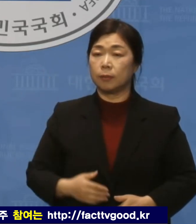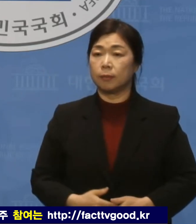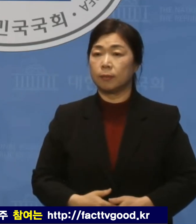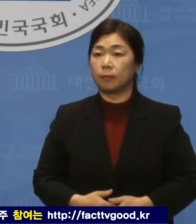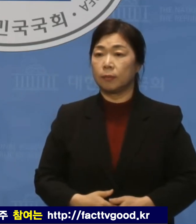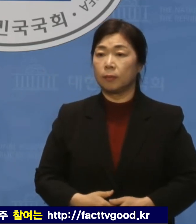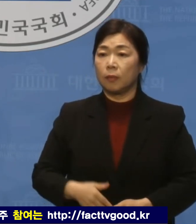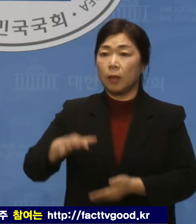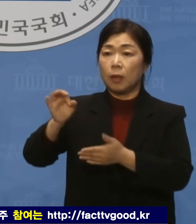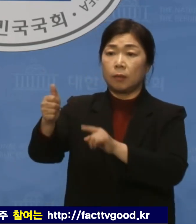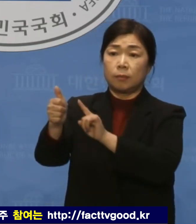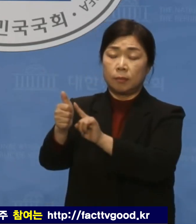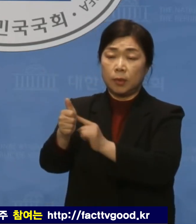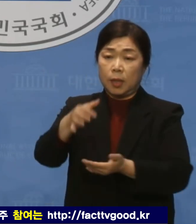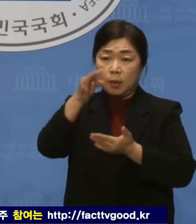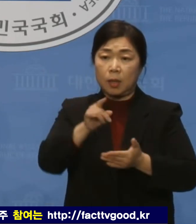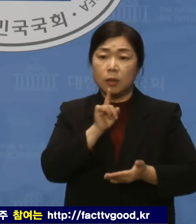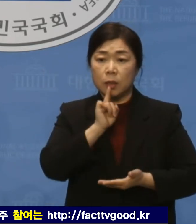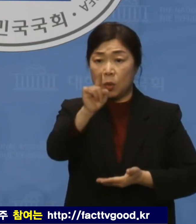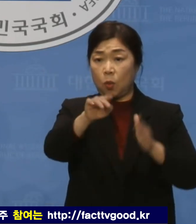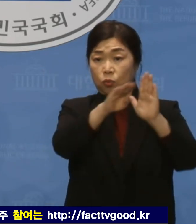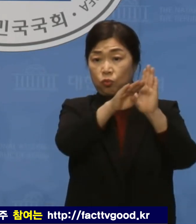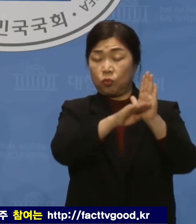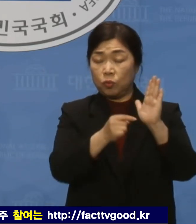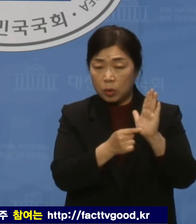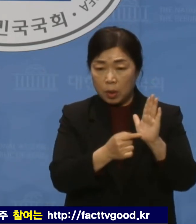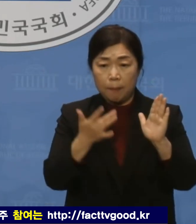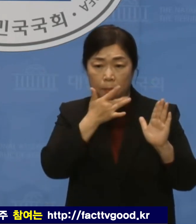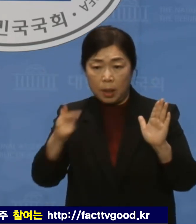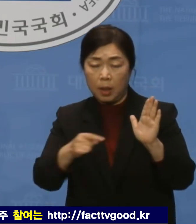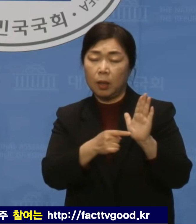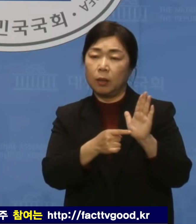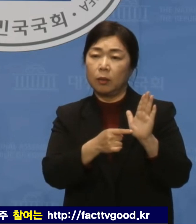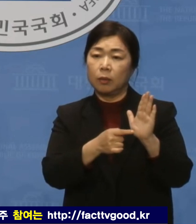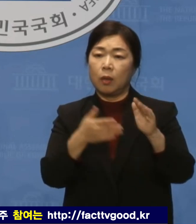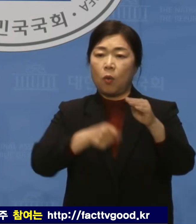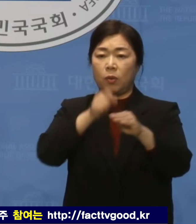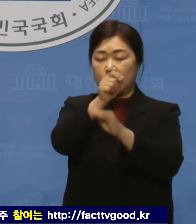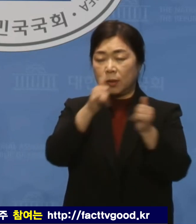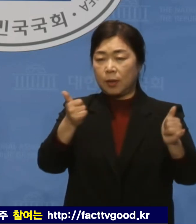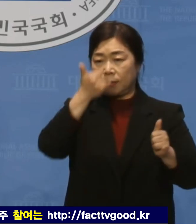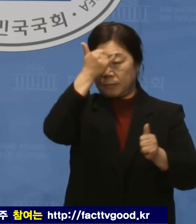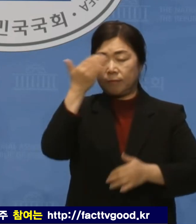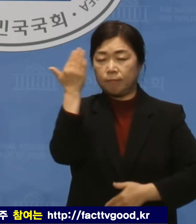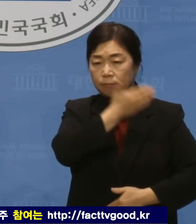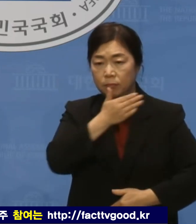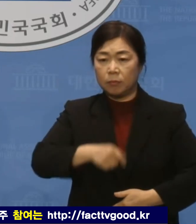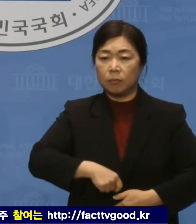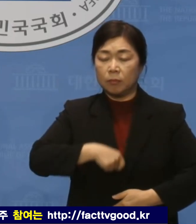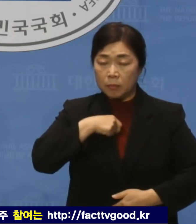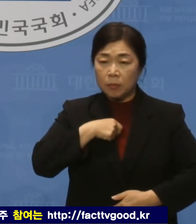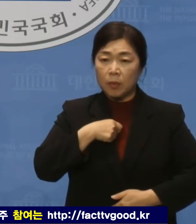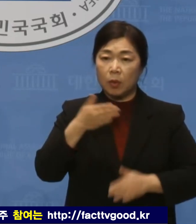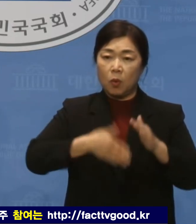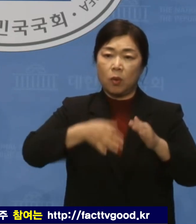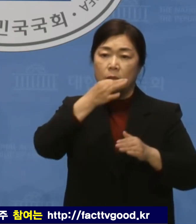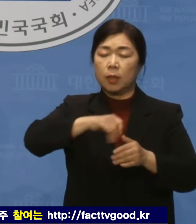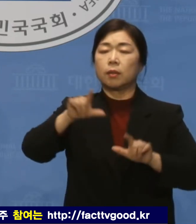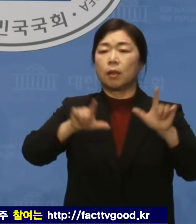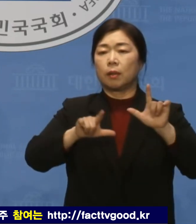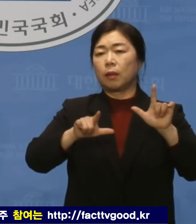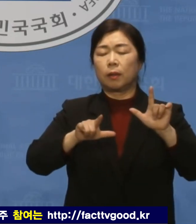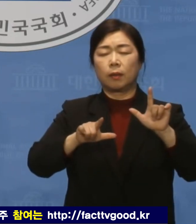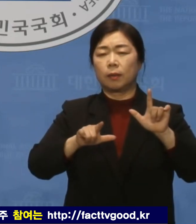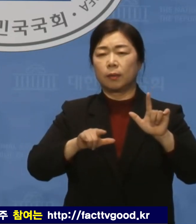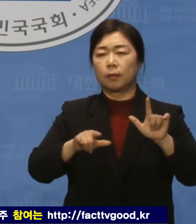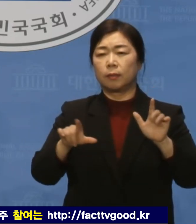실장의 재산 누락은 윤석열 정부 공직자 청년과 공익적 자세를 의심하게 하고 있습니다.